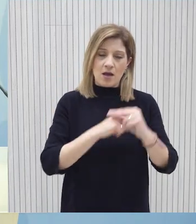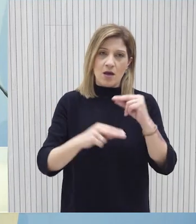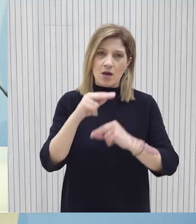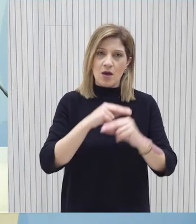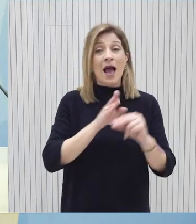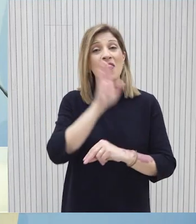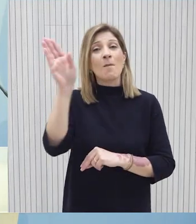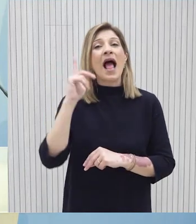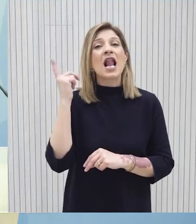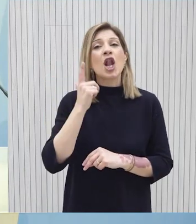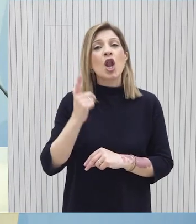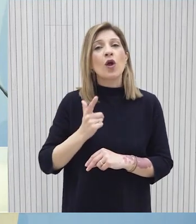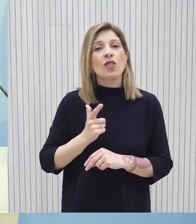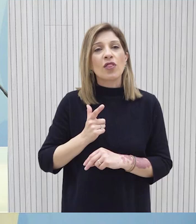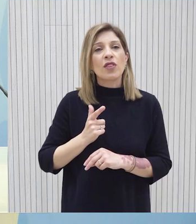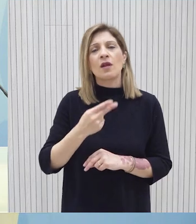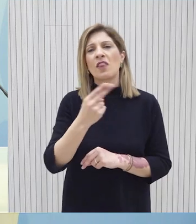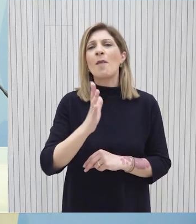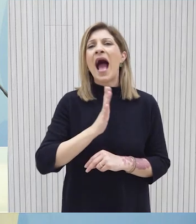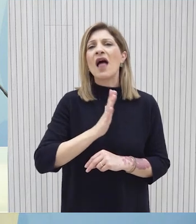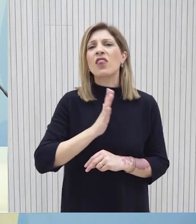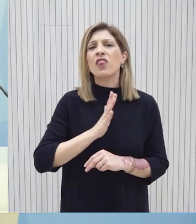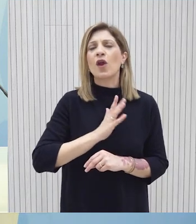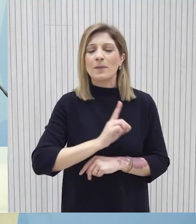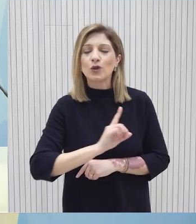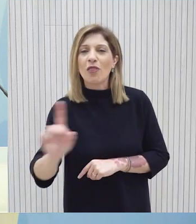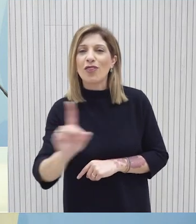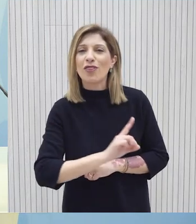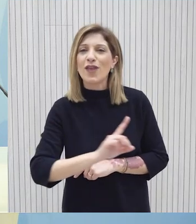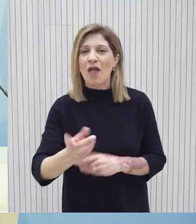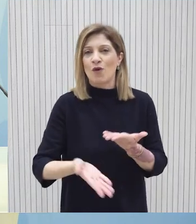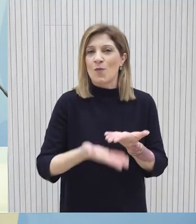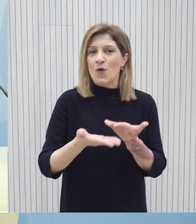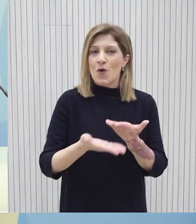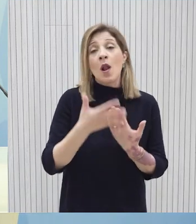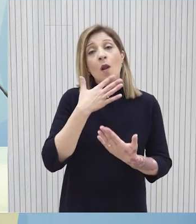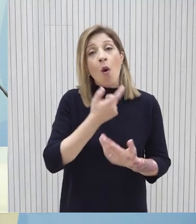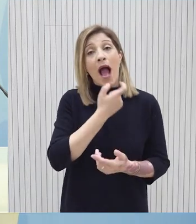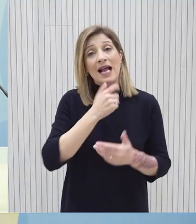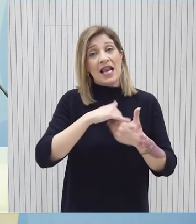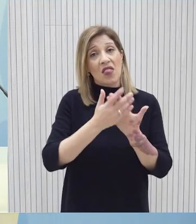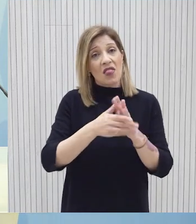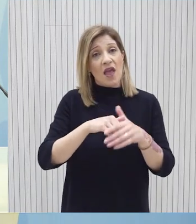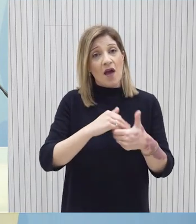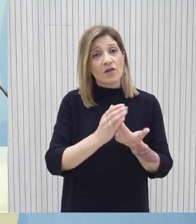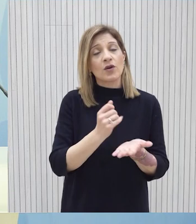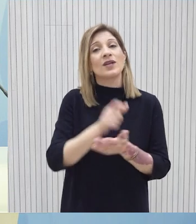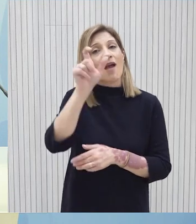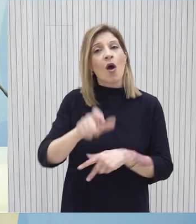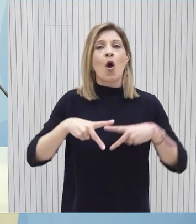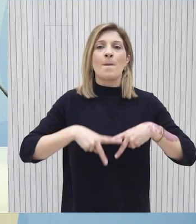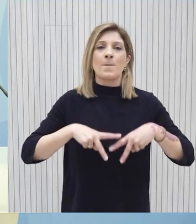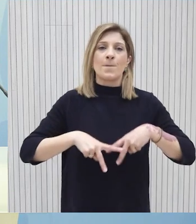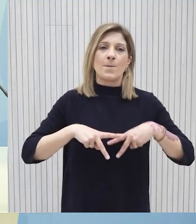Δημοκρατίας είναι για αυτός ο ανθρωπιστικός διάδρομος λαμβάνοντας και τον ενδιαφέρον με τη δυθμή υπηρετικανία αλλά και ο ίδιος ο Υπουργός